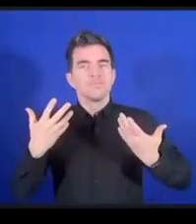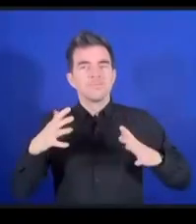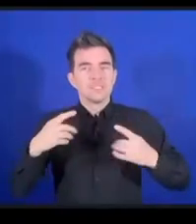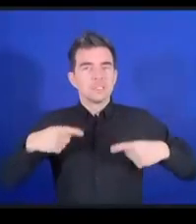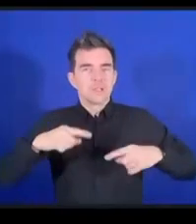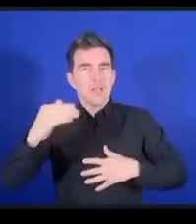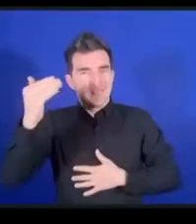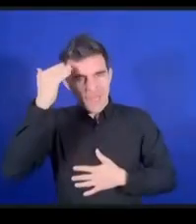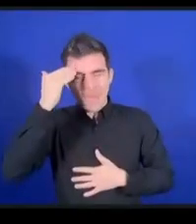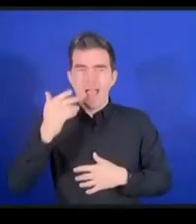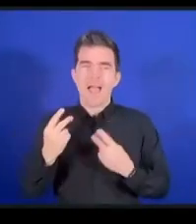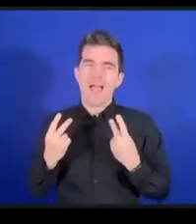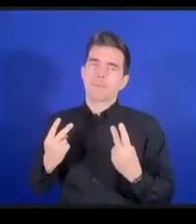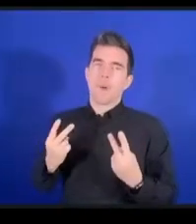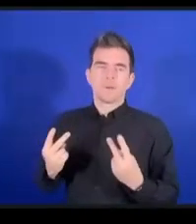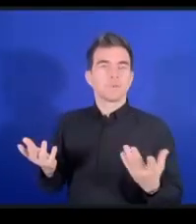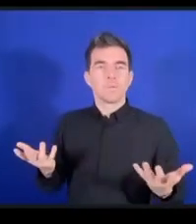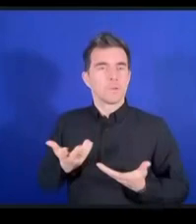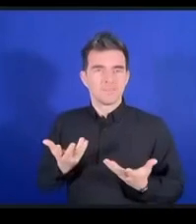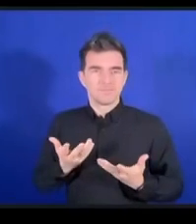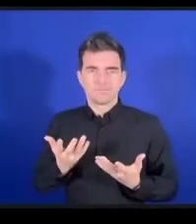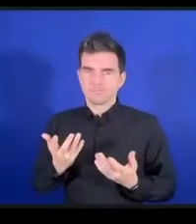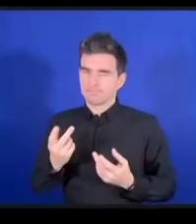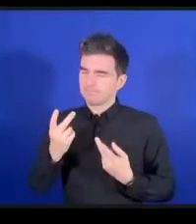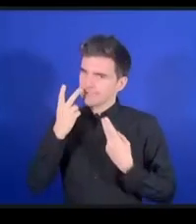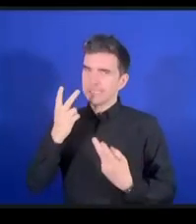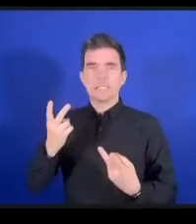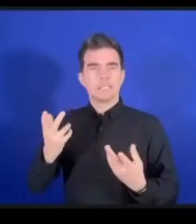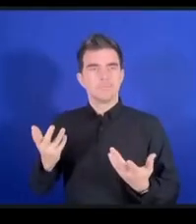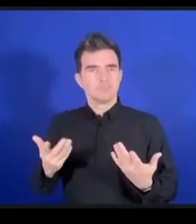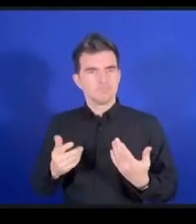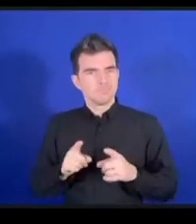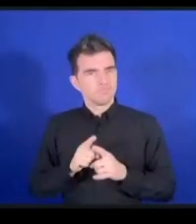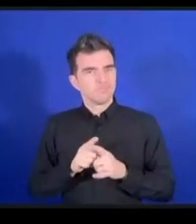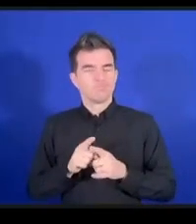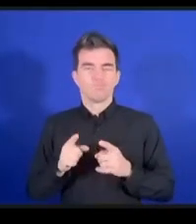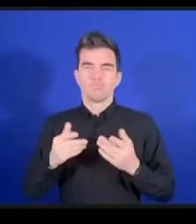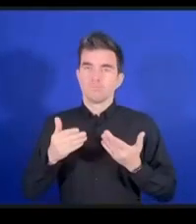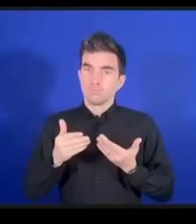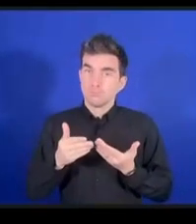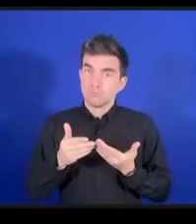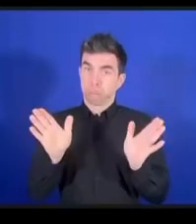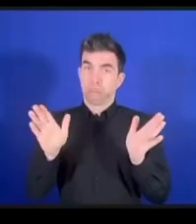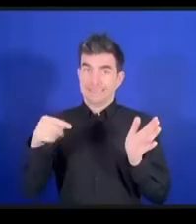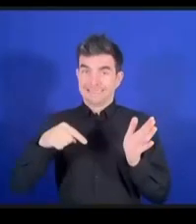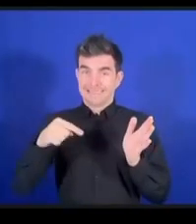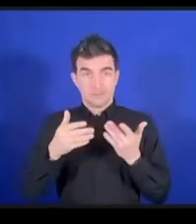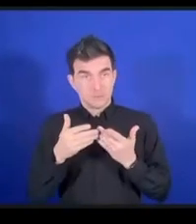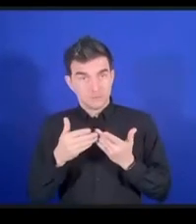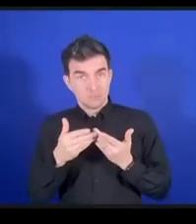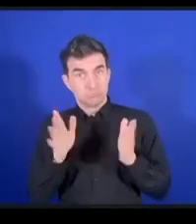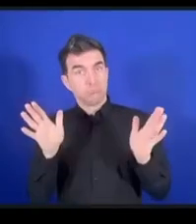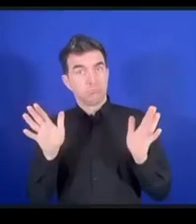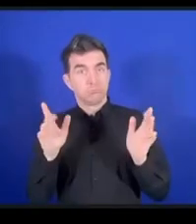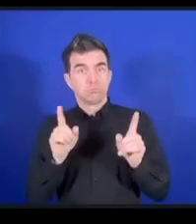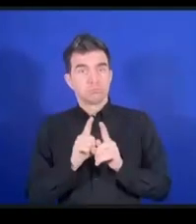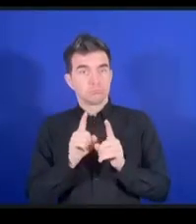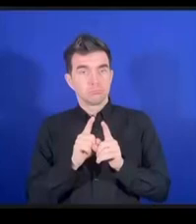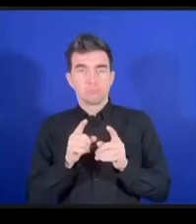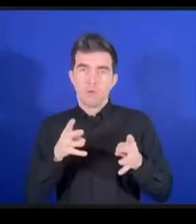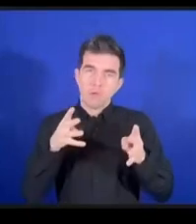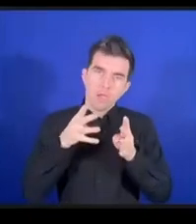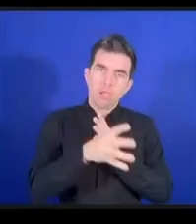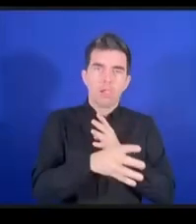ープンネスというのがインターネットのコアバリューの大事な要素だということですがこのIGFというのは